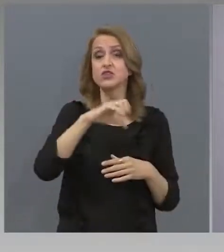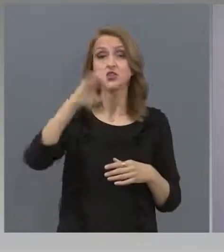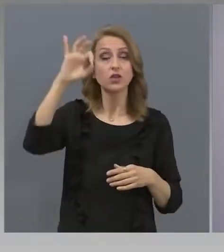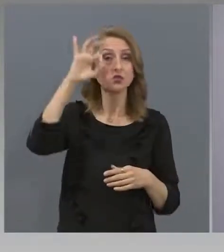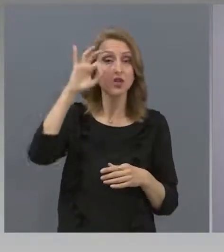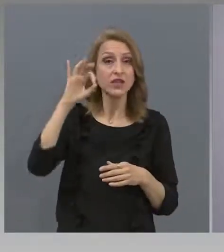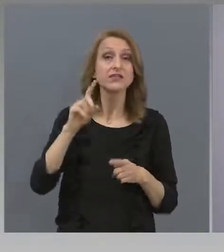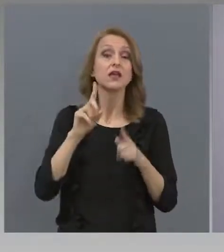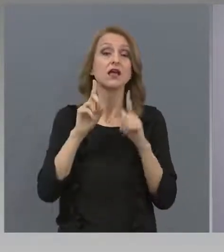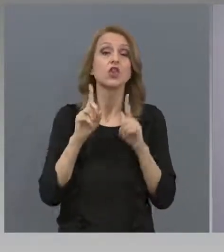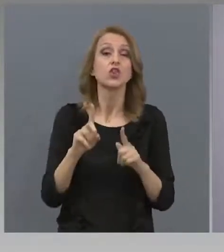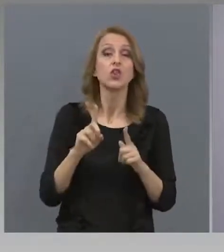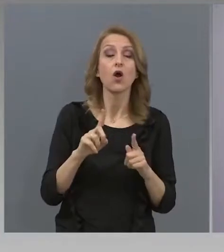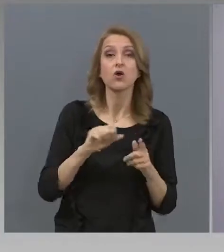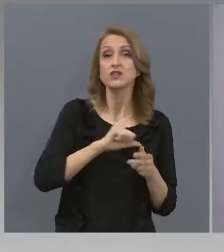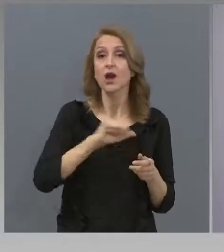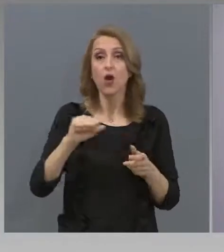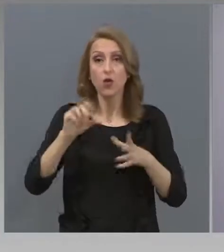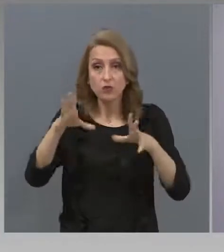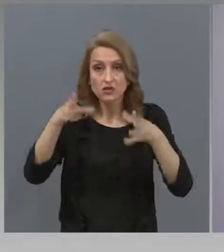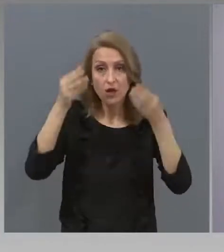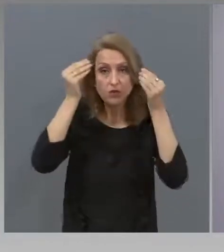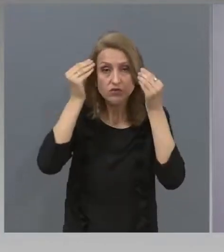скоростта на освояването му е различна.